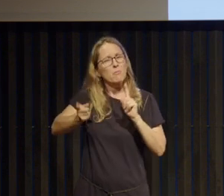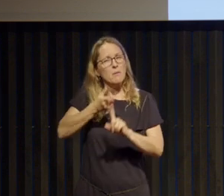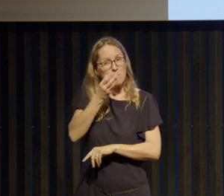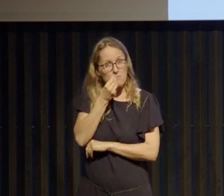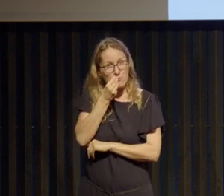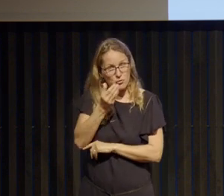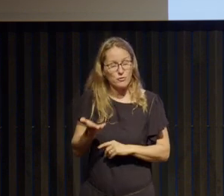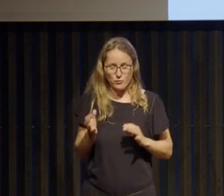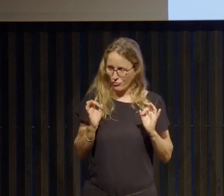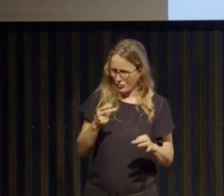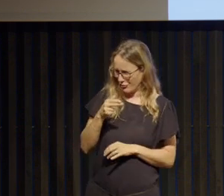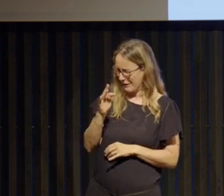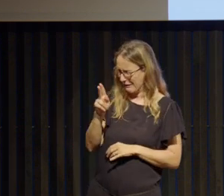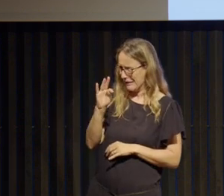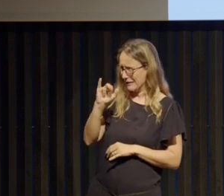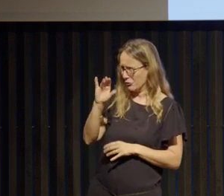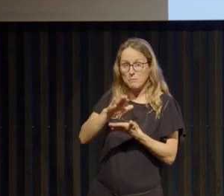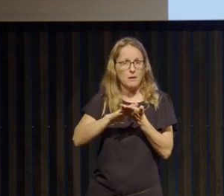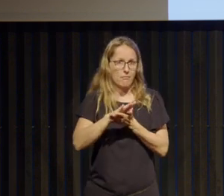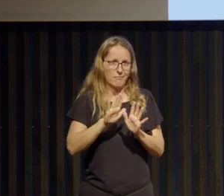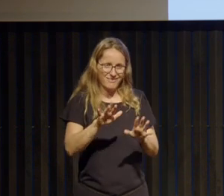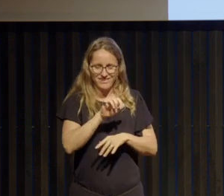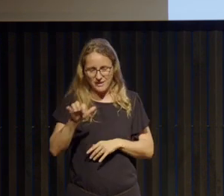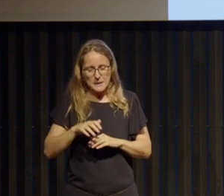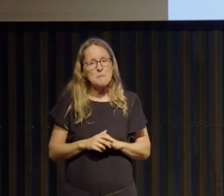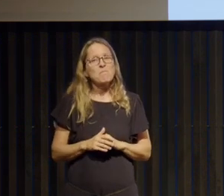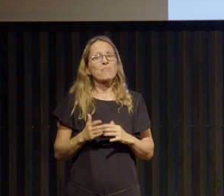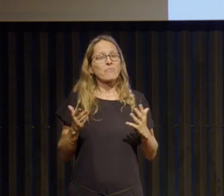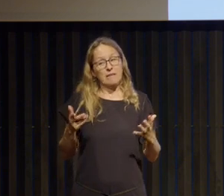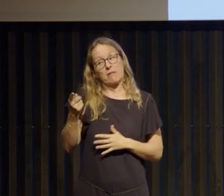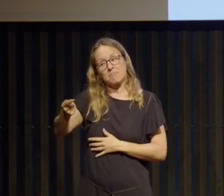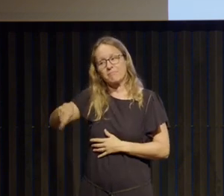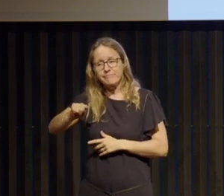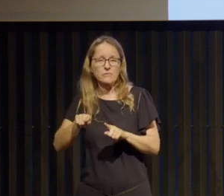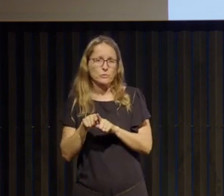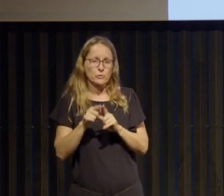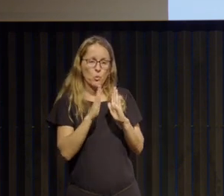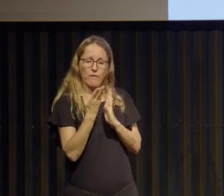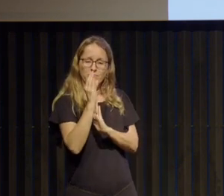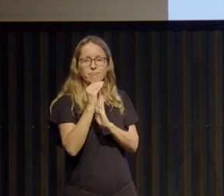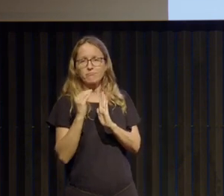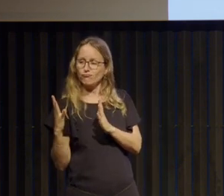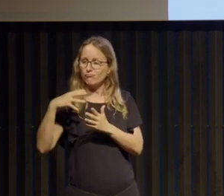nutritionnistes ont participé à l'élaboration de cet ouvrage